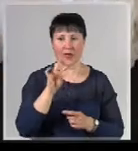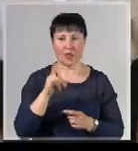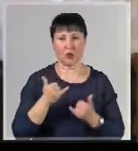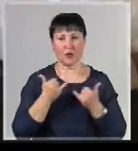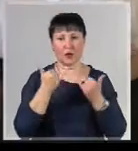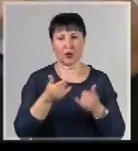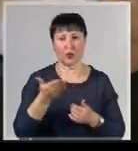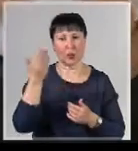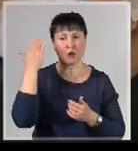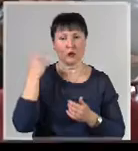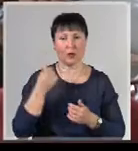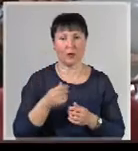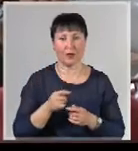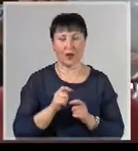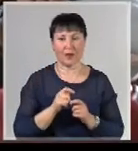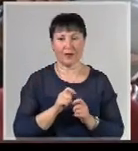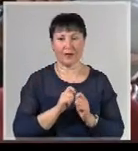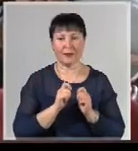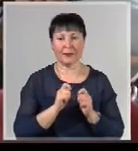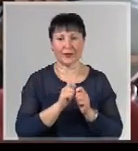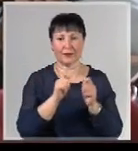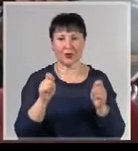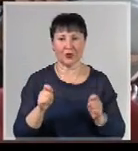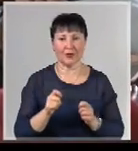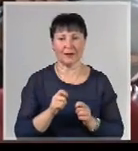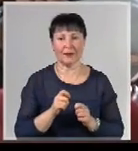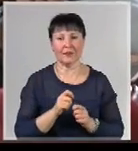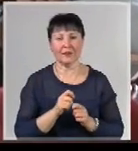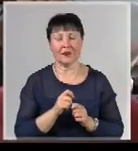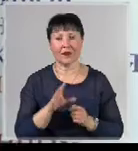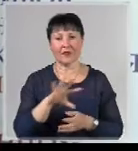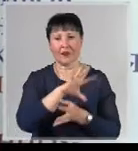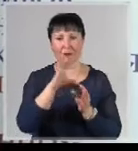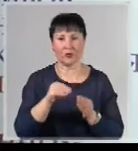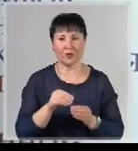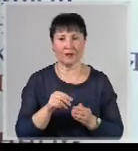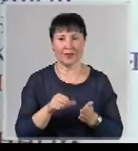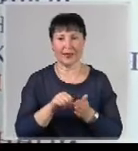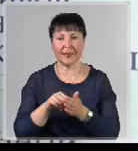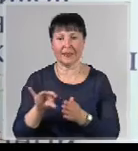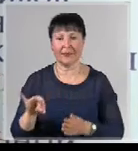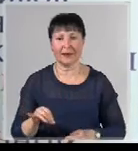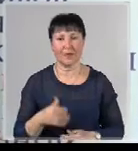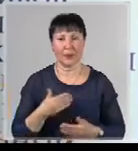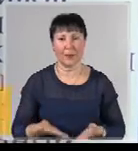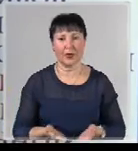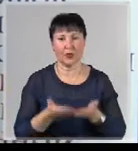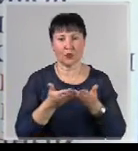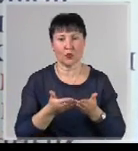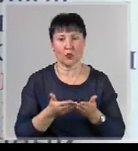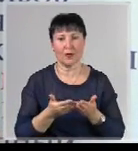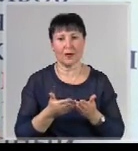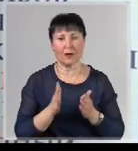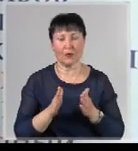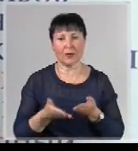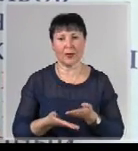прошлому. Торжественное посвящение в комсомольцы – также важный момент во всем действии. Мы эту поддержку оказываем в родении мероприятия, будем